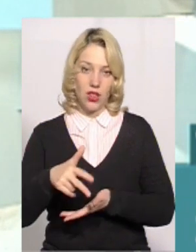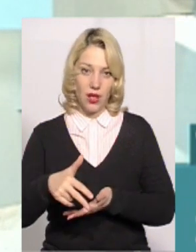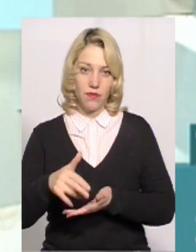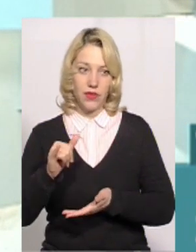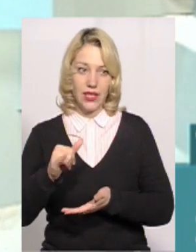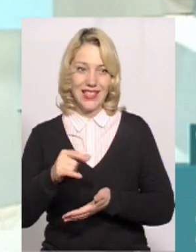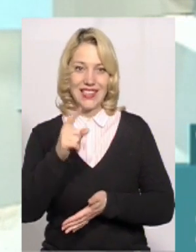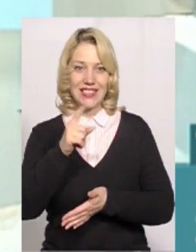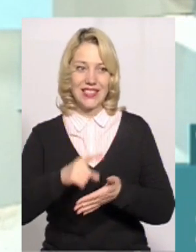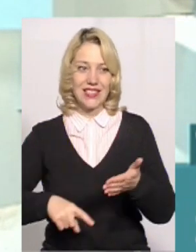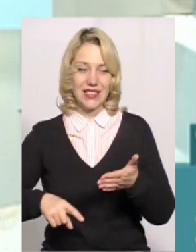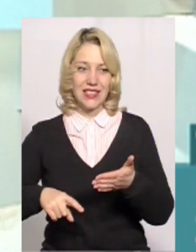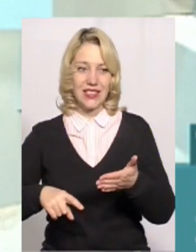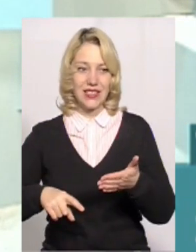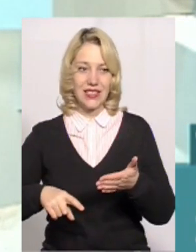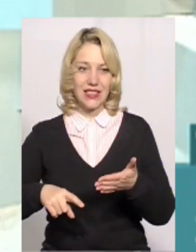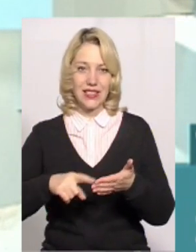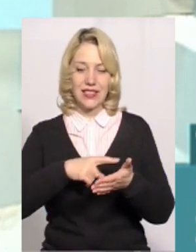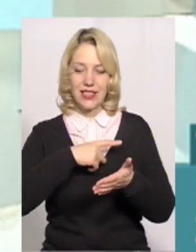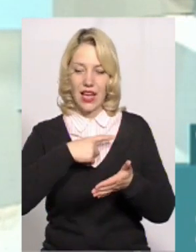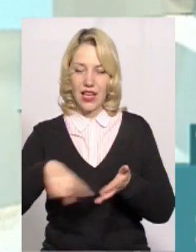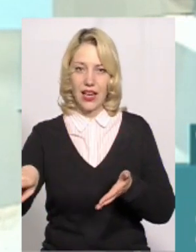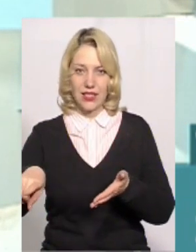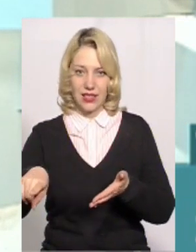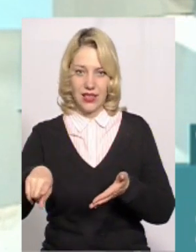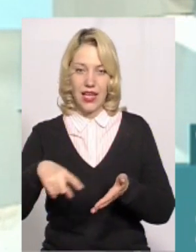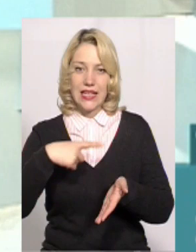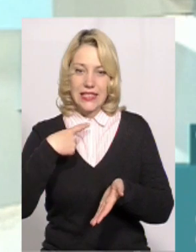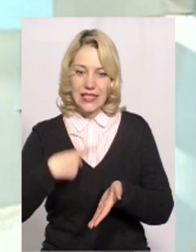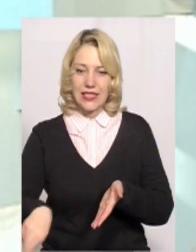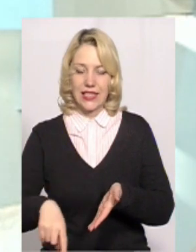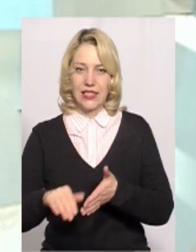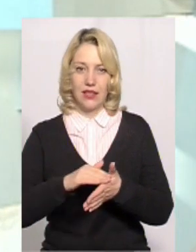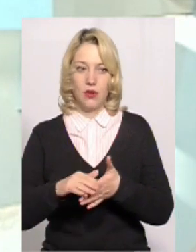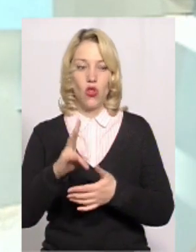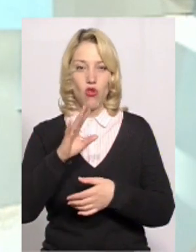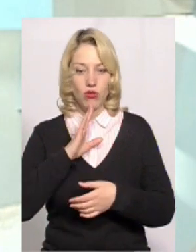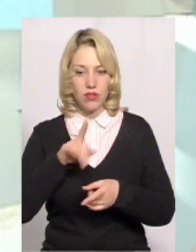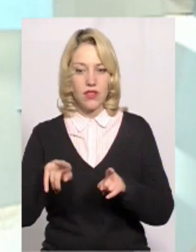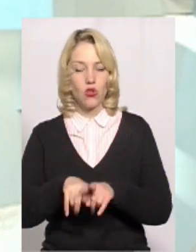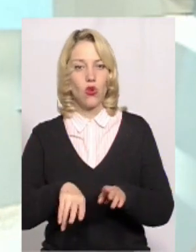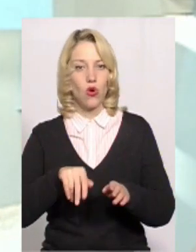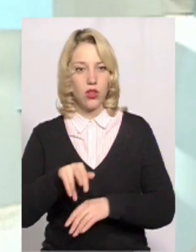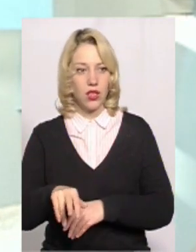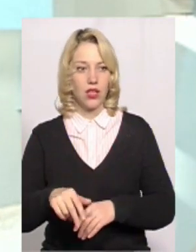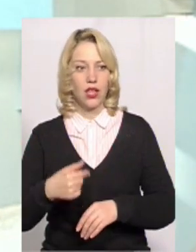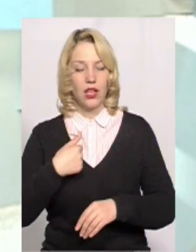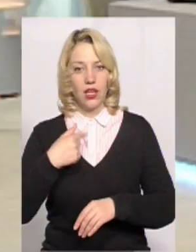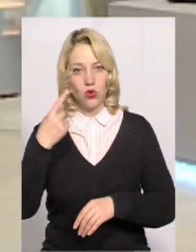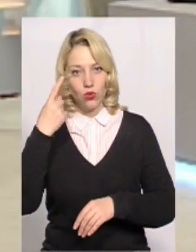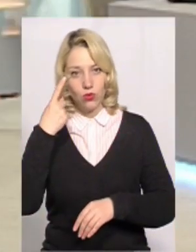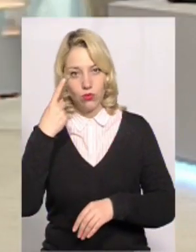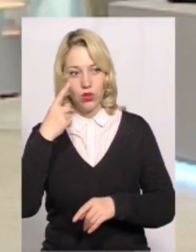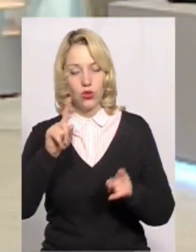закреслила обидва прізвища. Але вона все рівно ходила. І я так думаю,